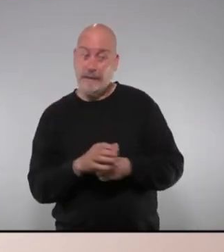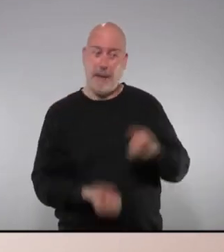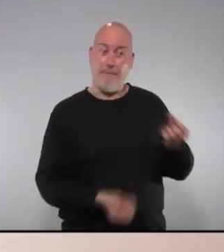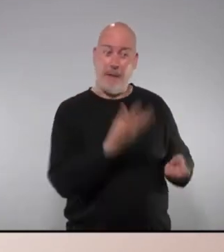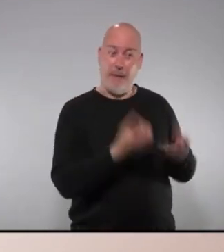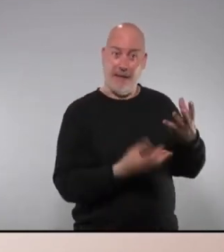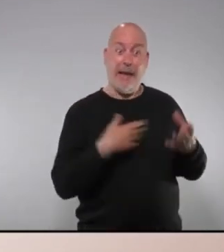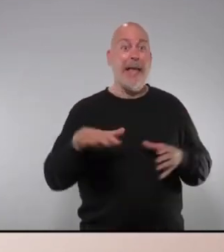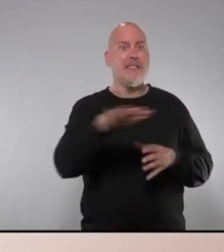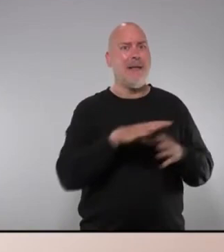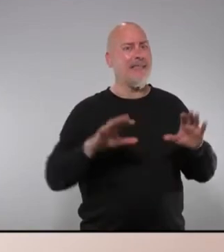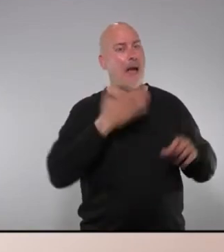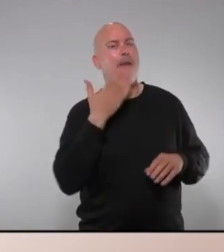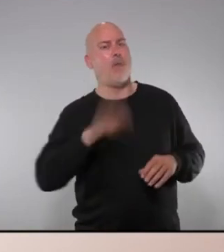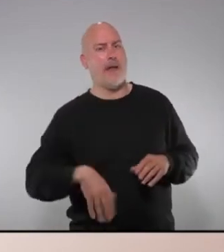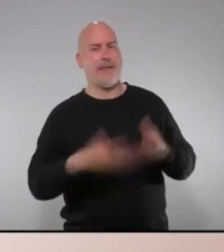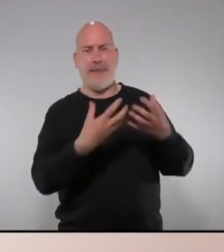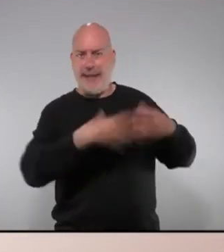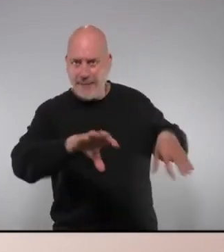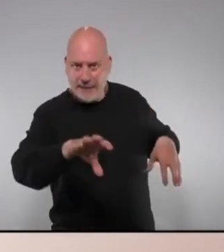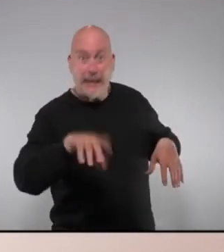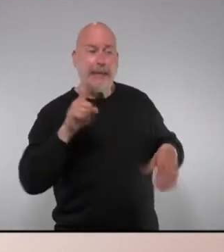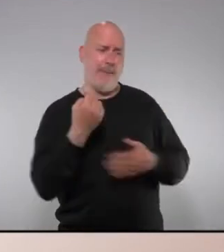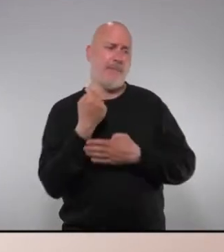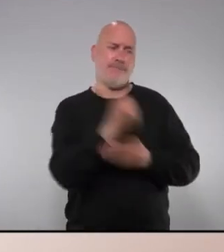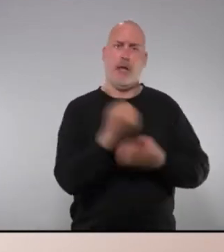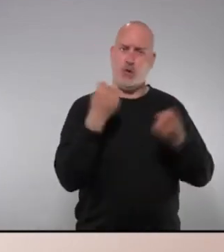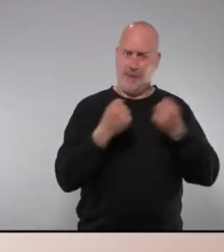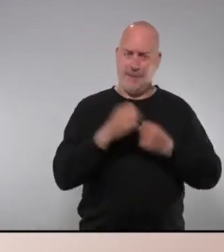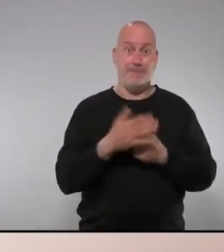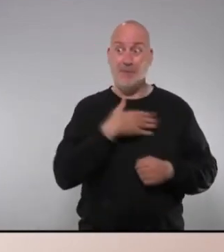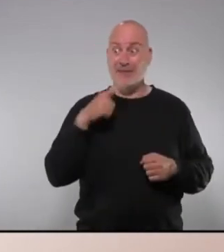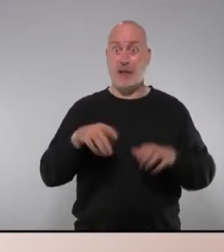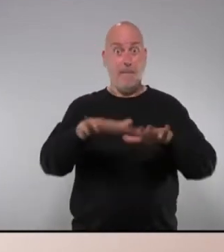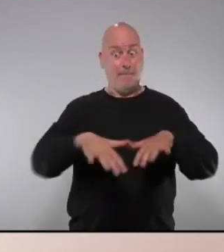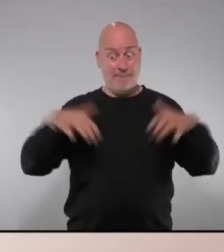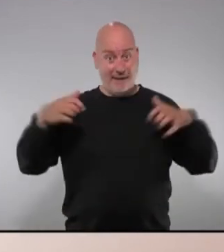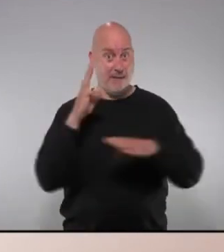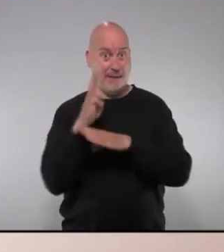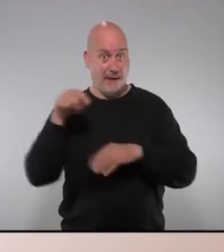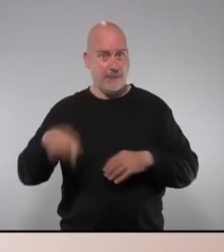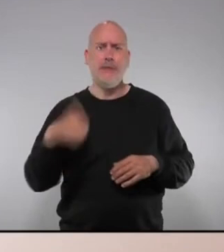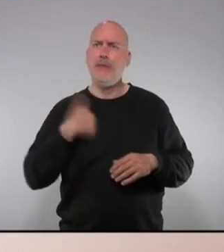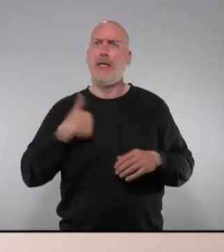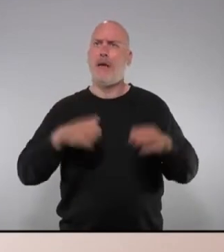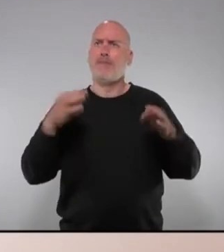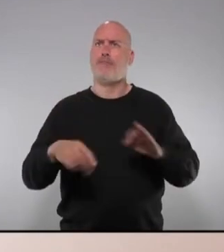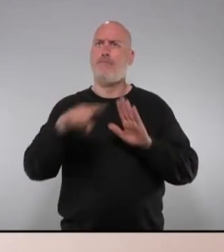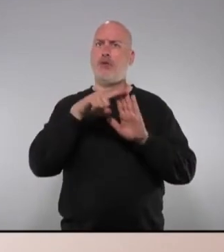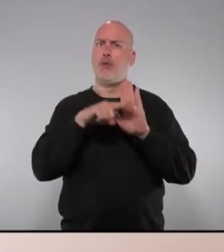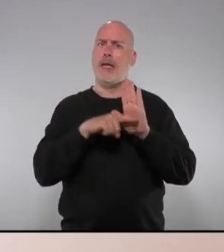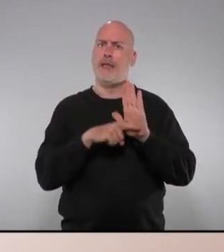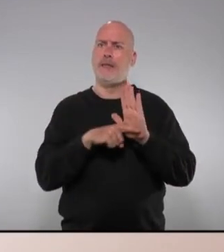'aïllament i després també recolzar-los econòmicament per tant el ple del Parlament de Catalunya va determinar quines havien de ser les mesures